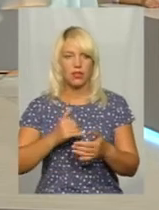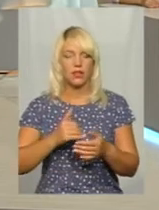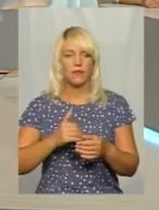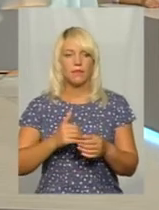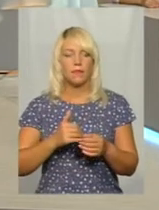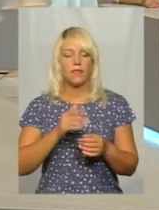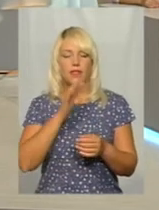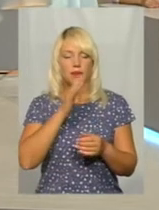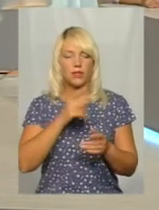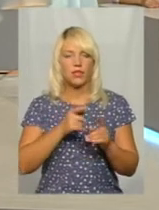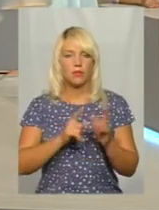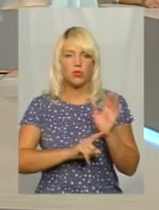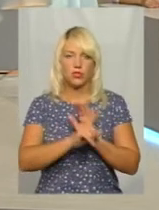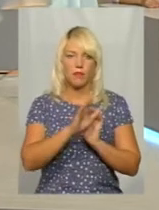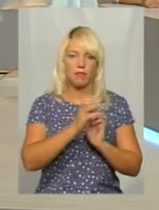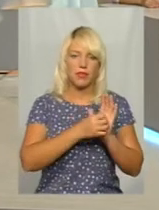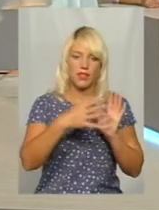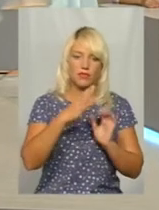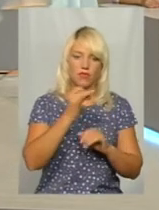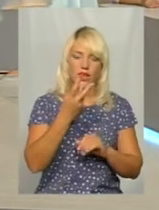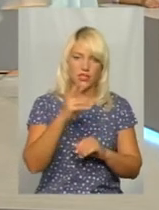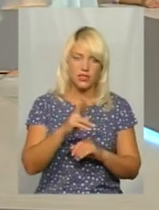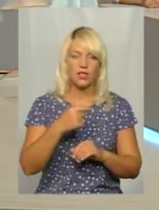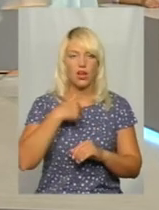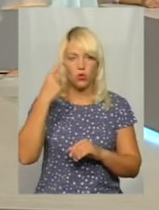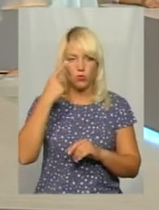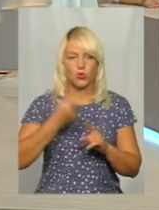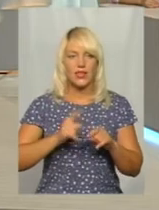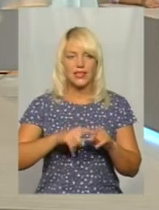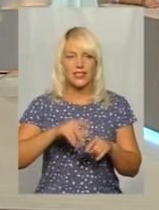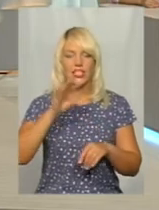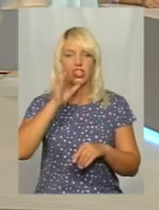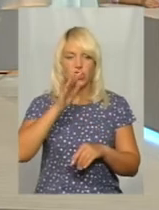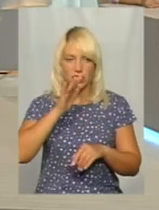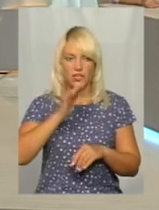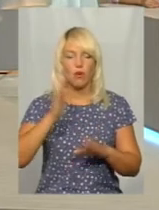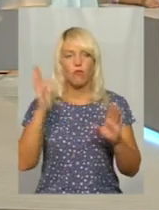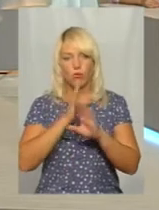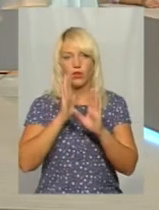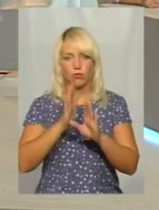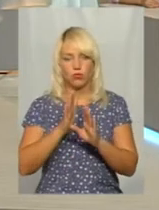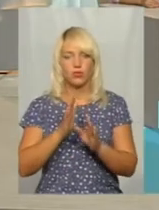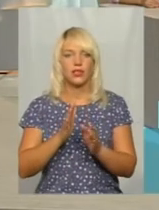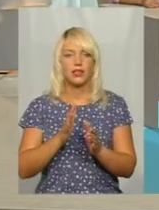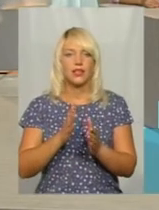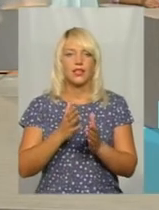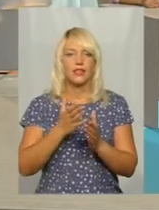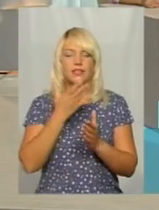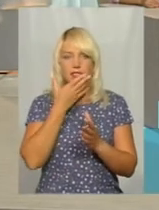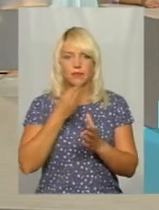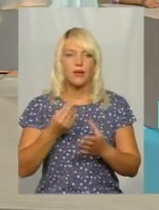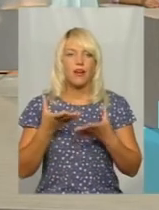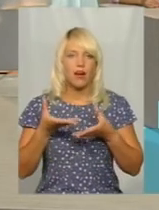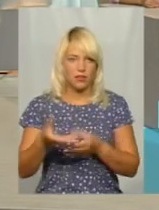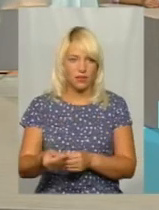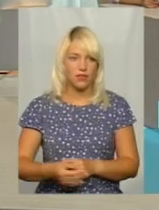посіву починаються з 15 вересня. Я думаю, що на цей час погода буде сприяти все-таки проведенню посівної.